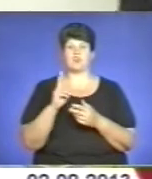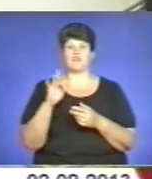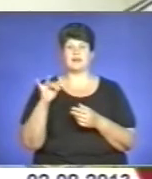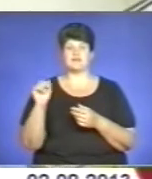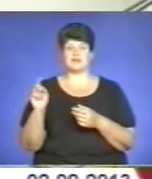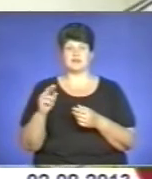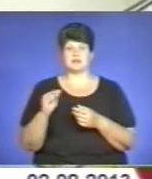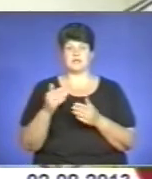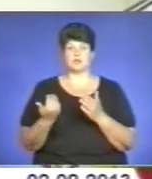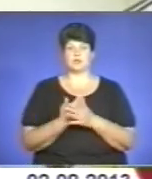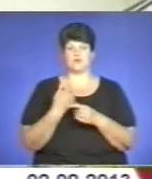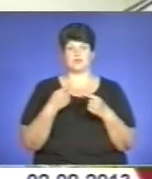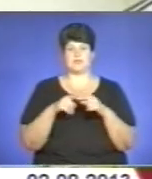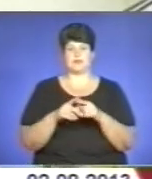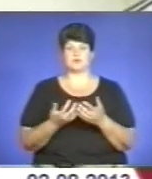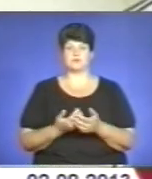на нову техніку.